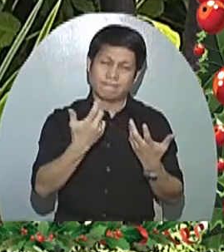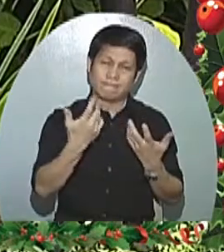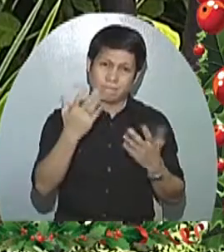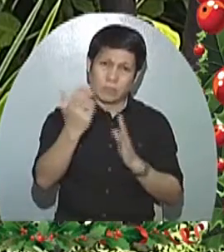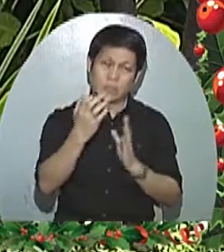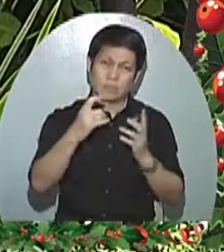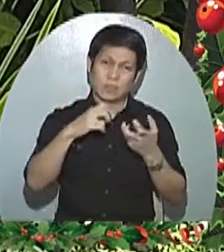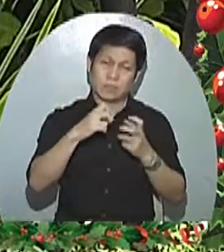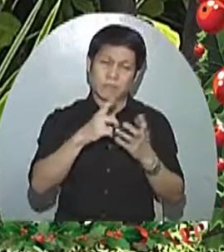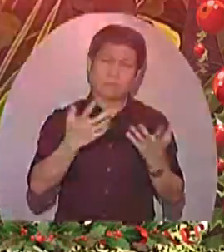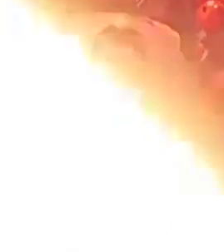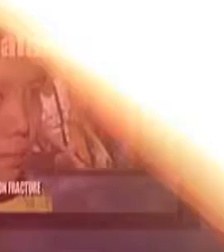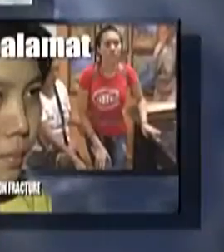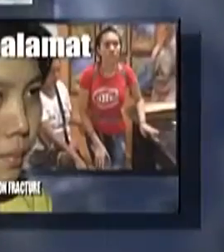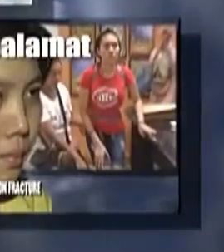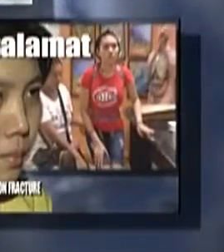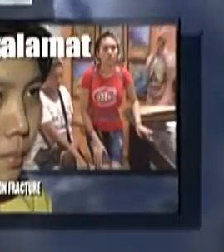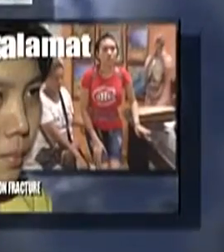Panoorin po natin ito.